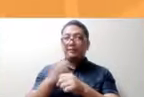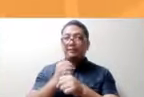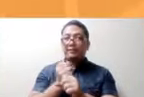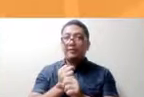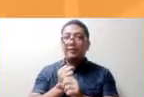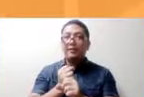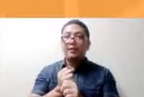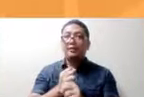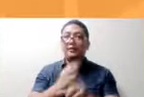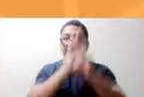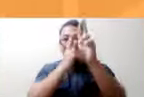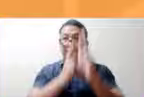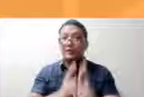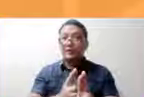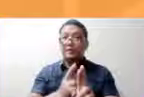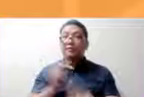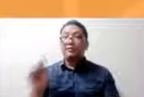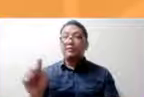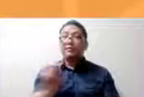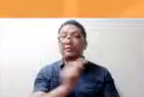mayroon mayroon mayroon